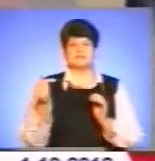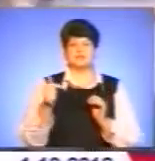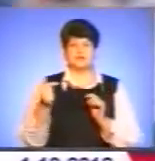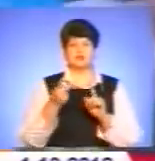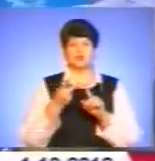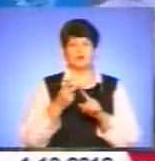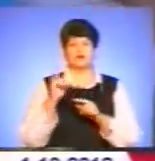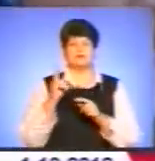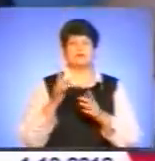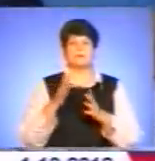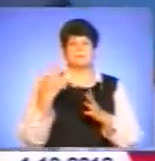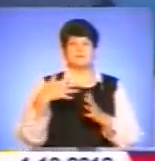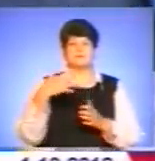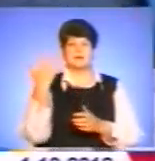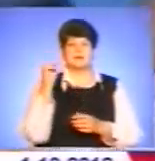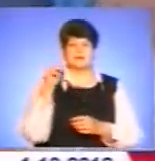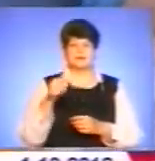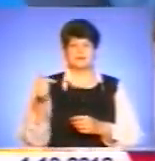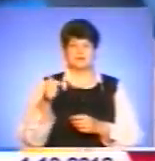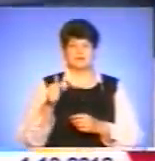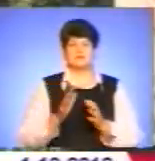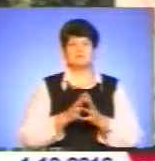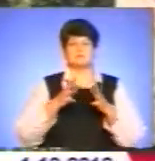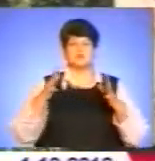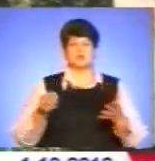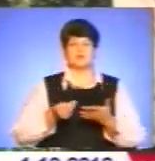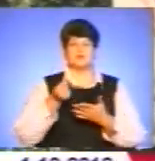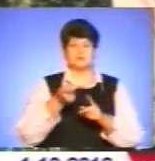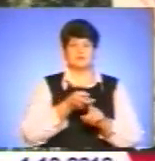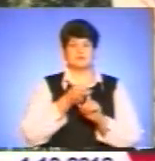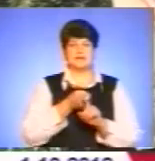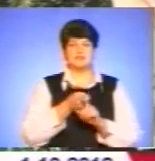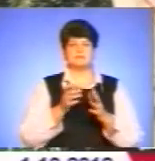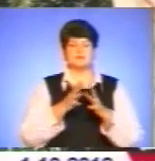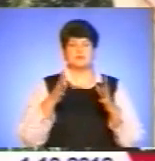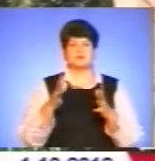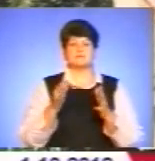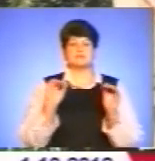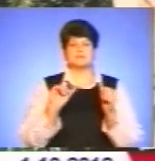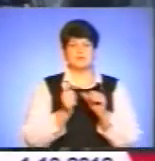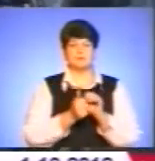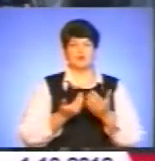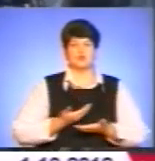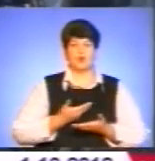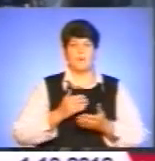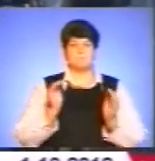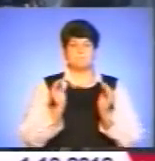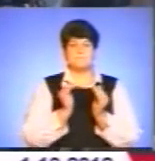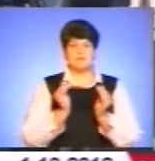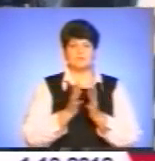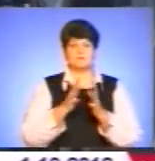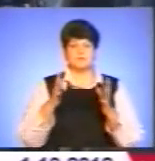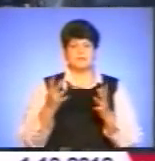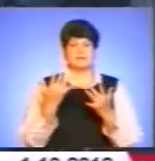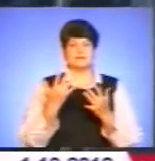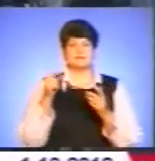дитини – понад 55 тисяч гривень. Зростання виплат залежить від змін прожиткового мінімуму. З 1 жовтня його підвищили на кілька десятків гривень,